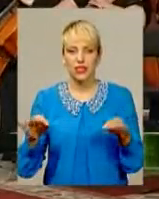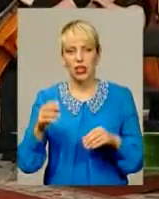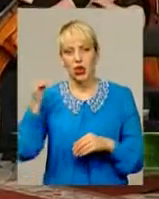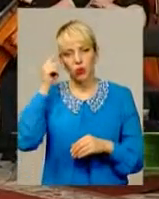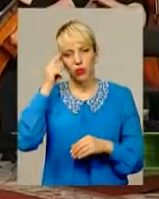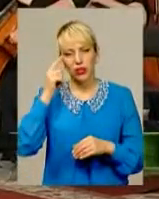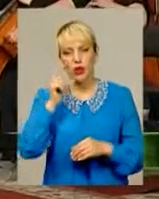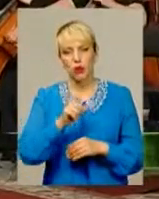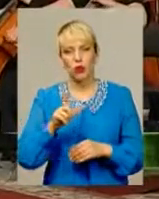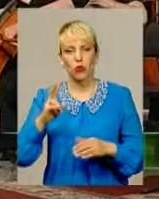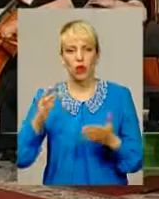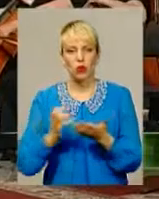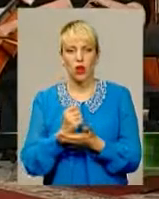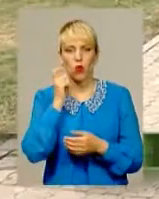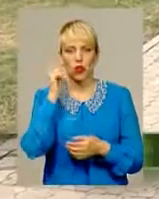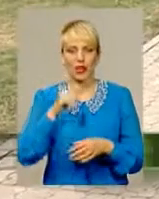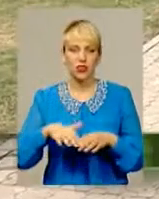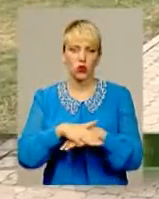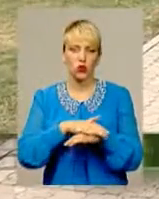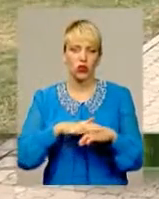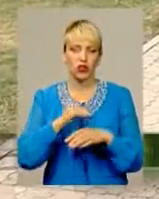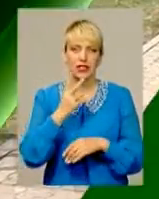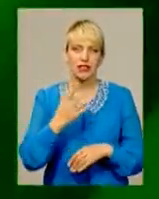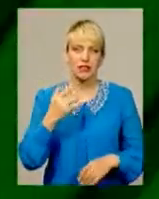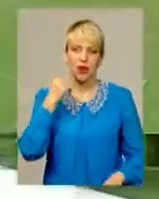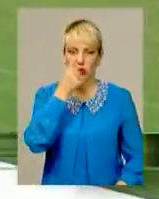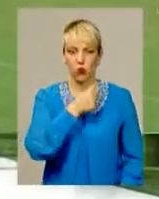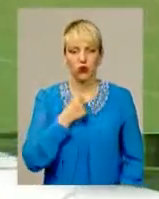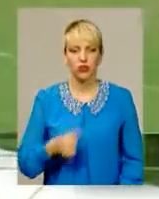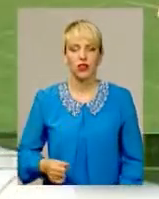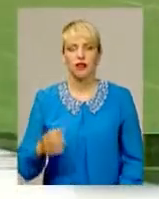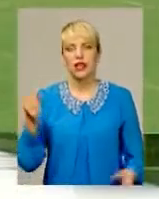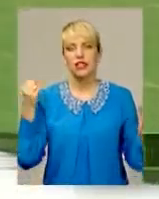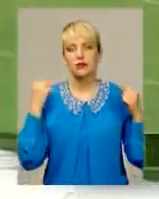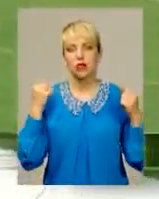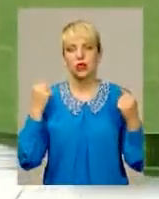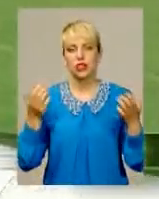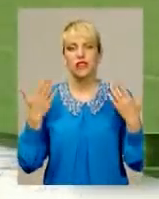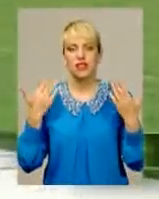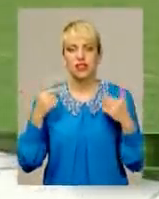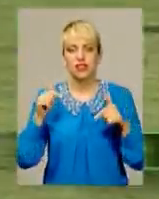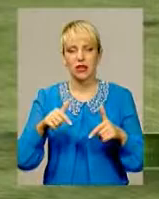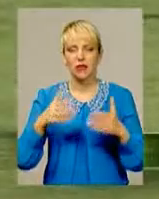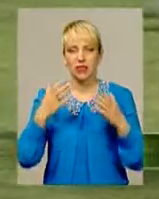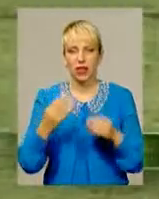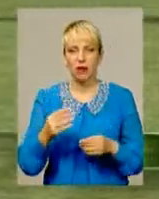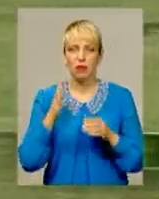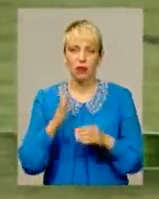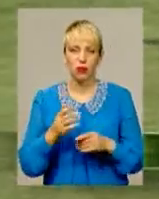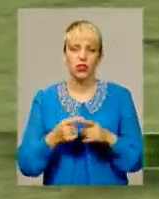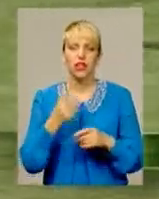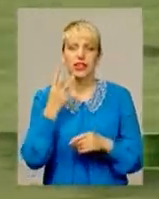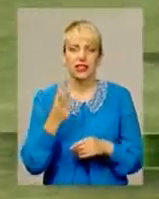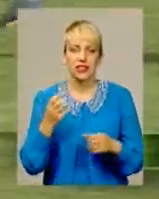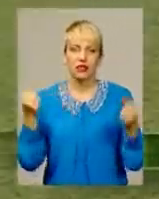подолян про досягнення українського народу за 25 років. Про спортивний уікенд. Цими вихідними у Хмельницькому відбудуться